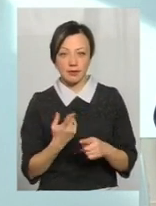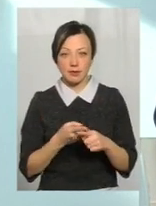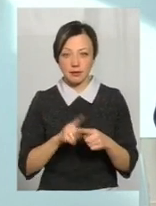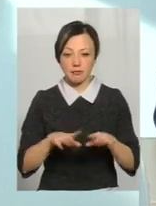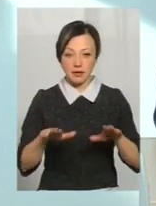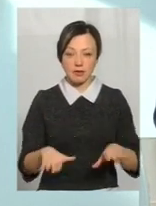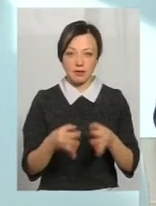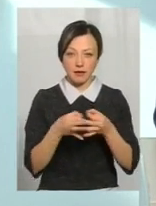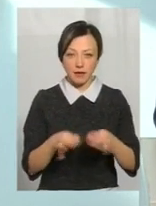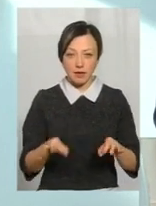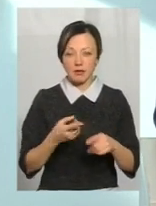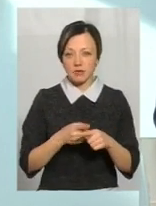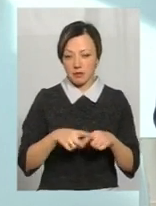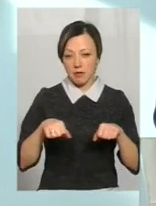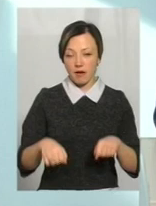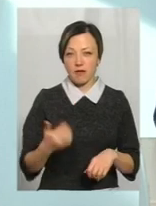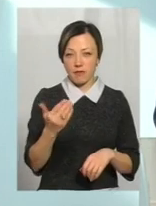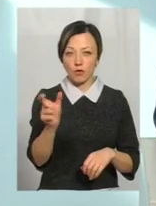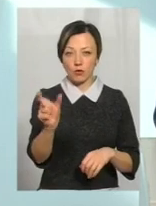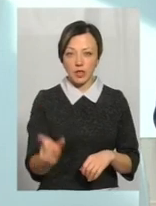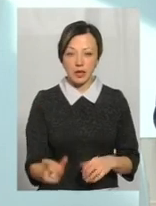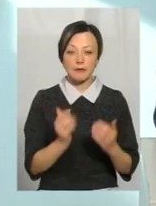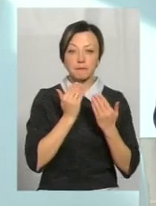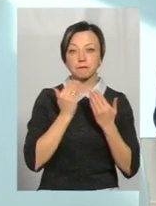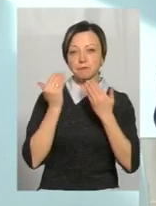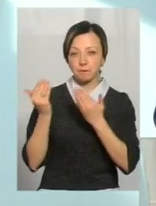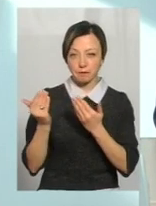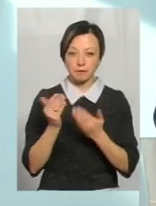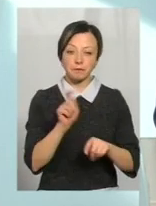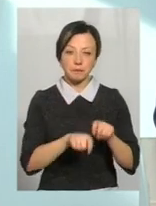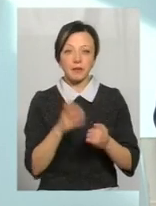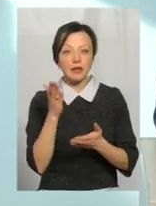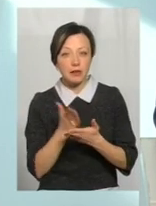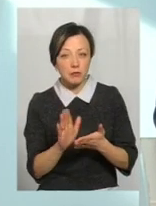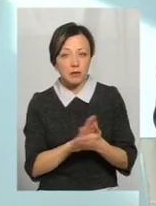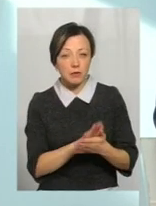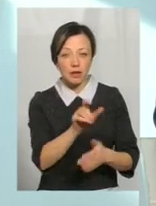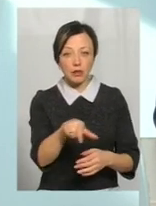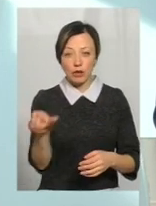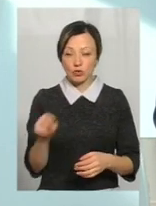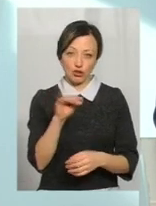тому що це права вже безпосередньо пасажира, і пасажир має право перевірити наявність